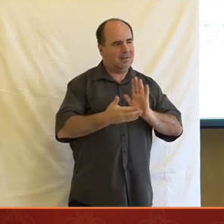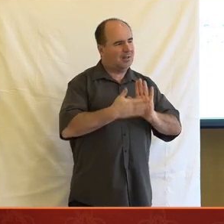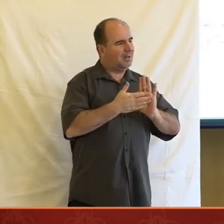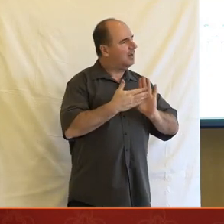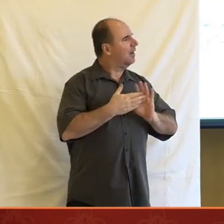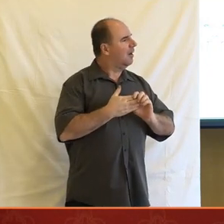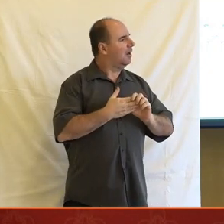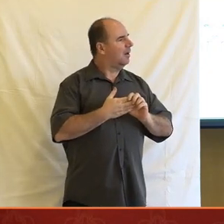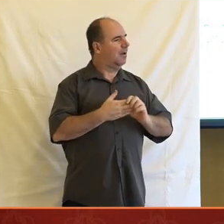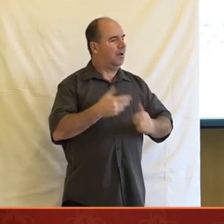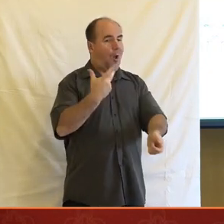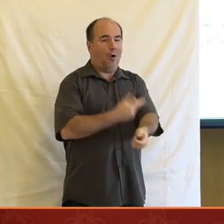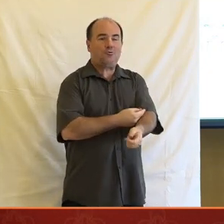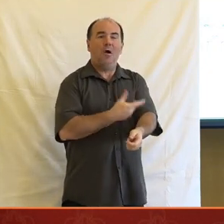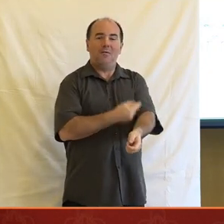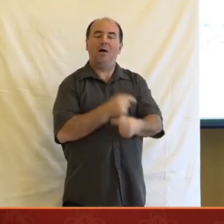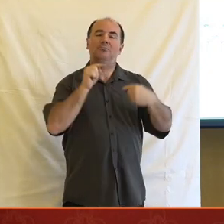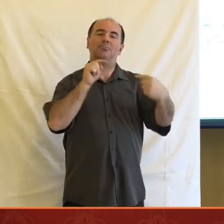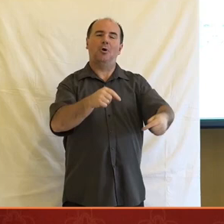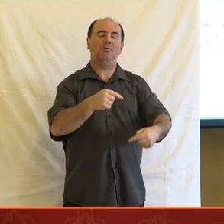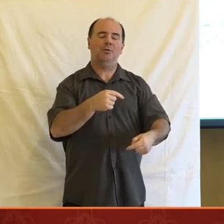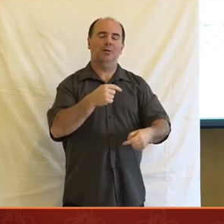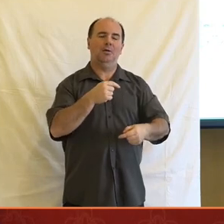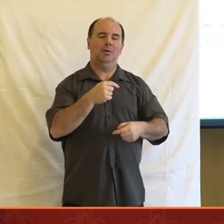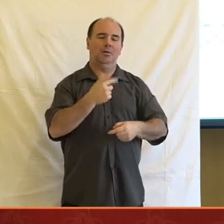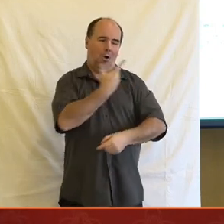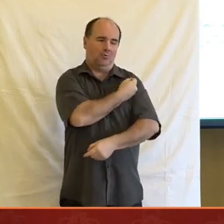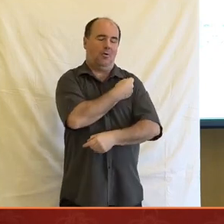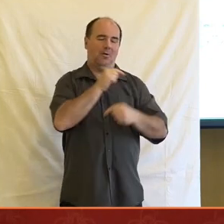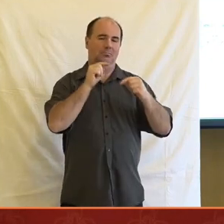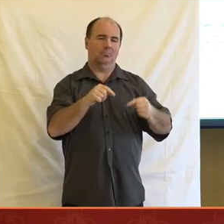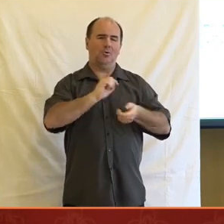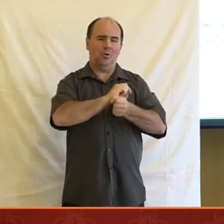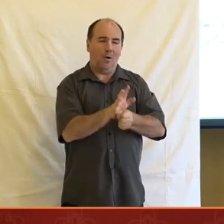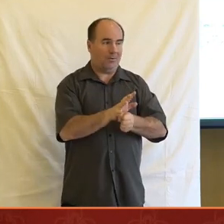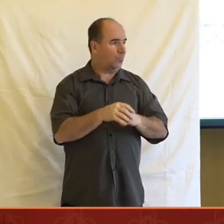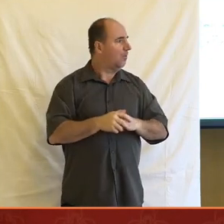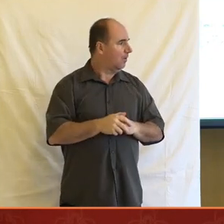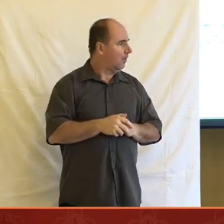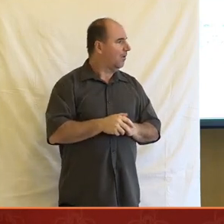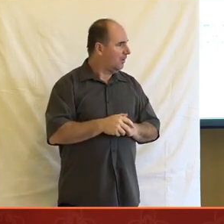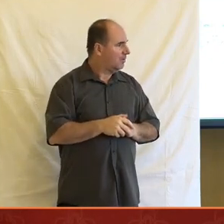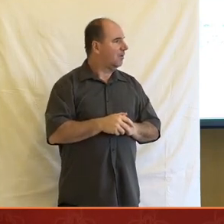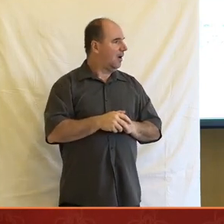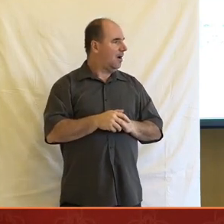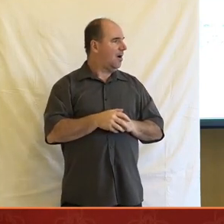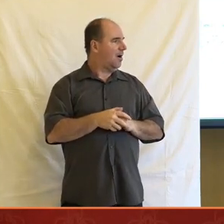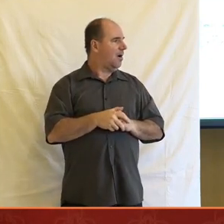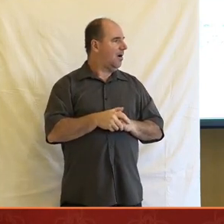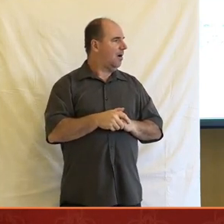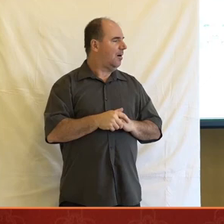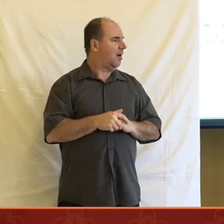vlastně očkování proti covidu podařilo nějak jako úplně bez kontroly vypustit ven asi 80 tisíc rodných čísel seniorů. A